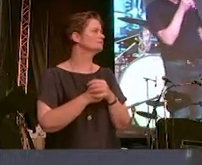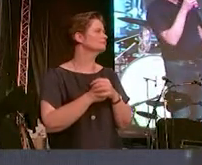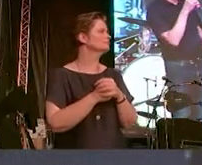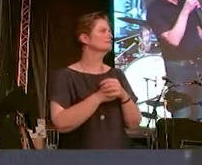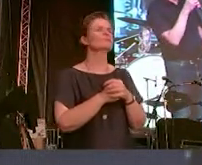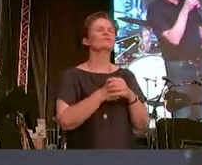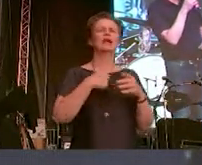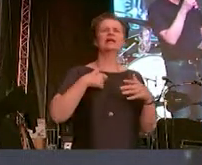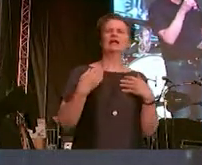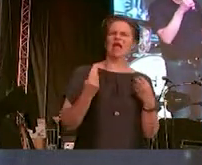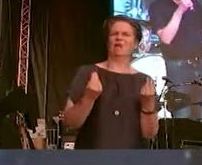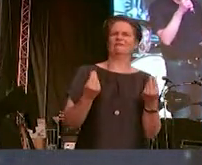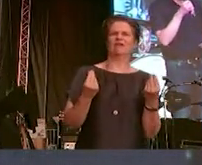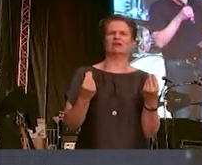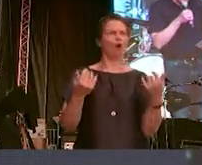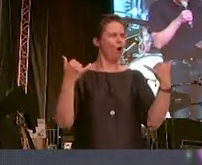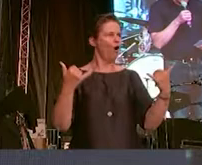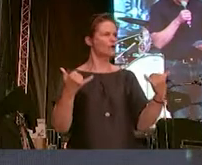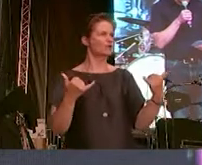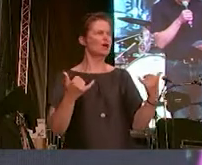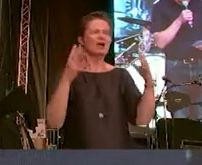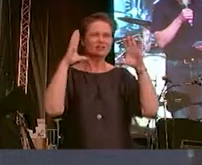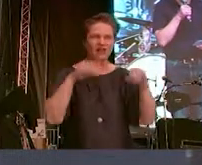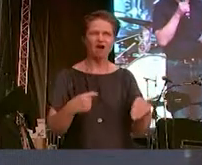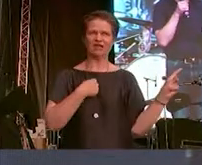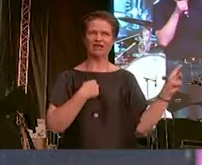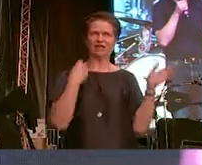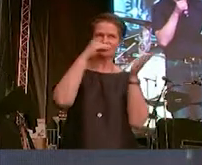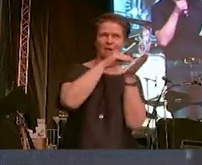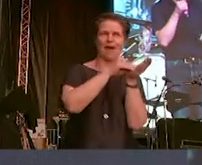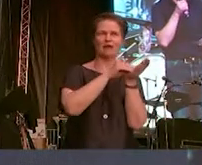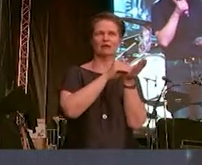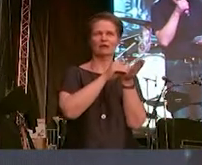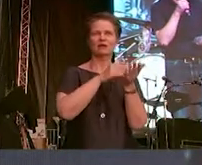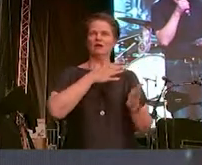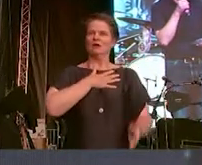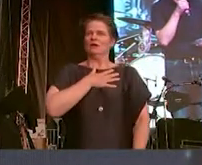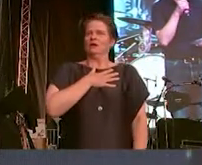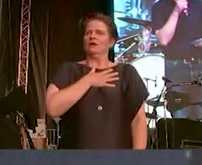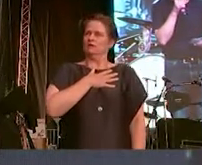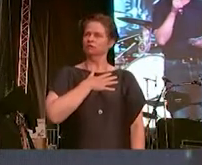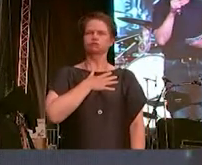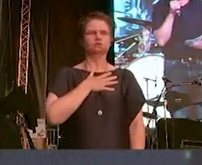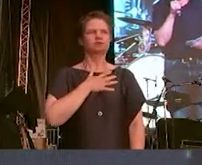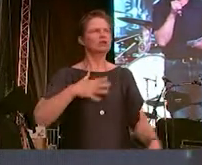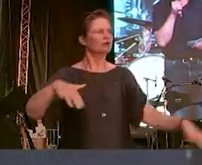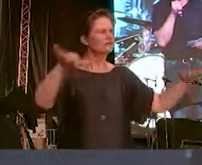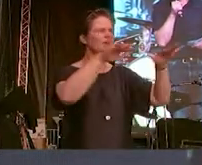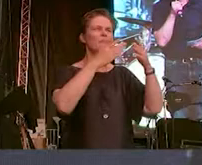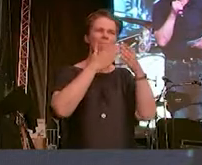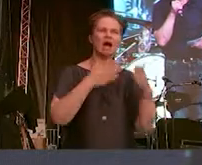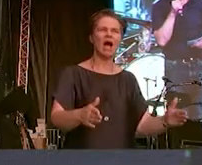Ich empfinde es als ein Privileg, heute hier dabei sein zu dürfen und zu spüren, dass wir einander zuhören.